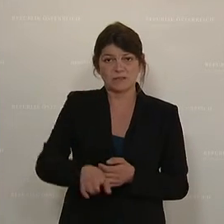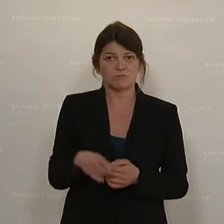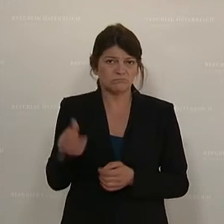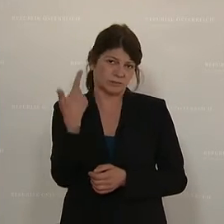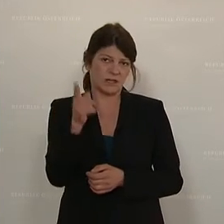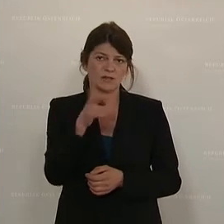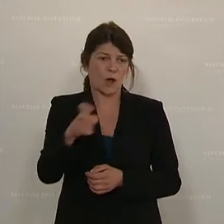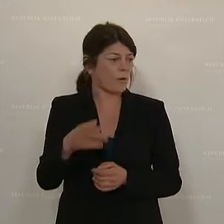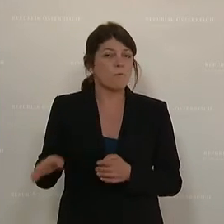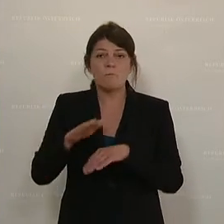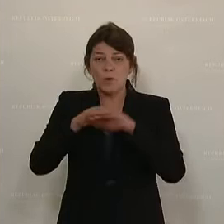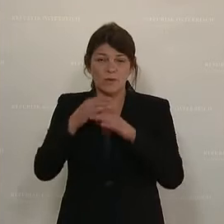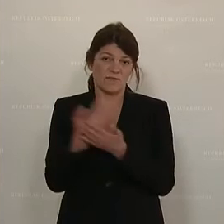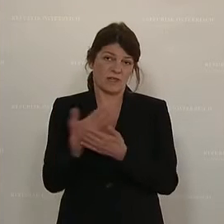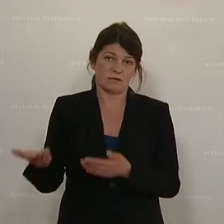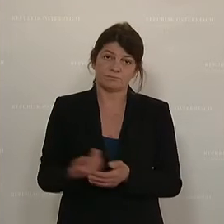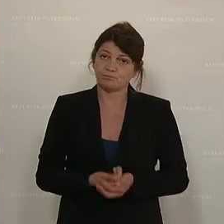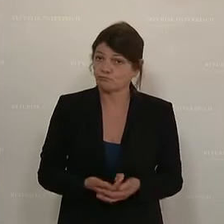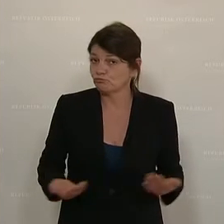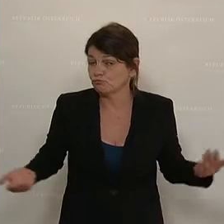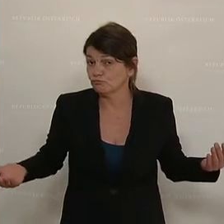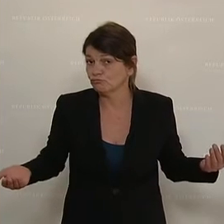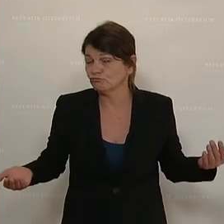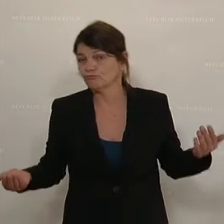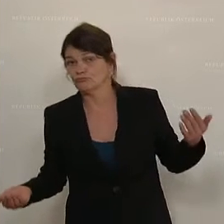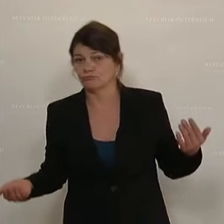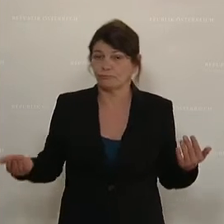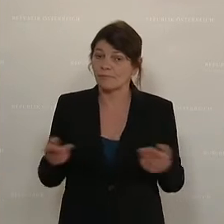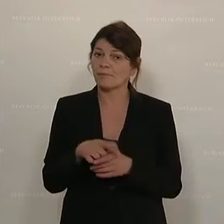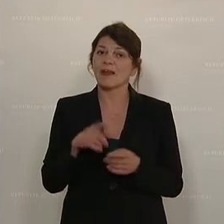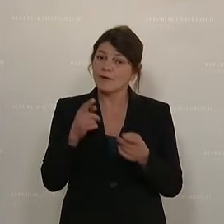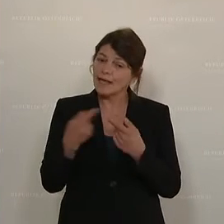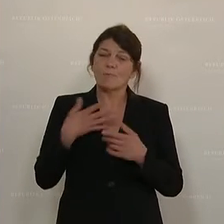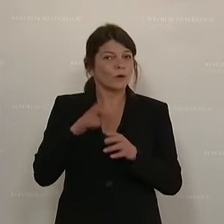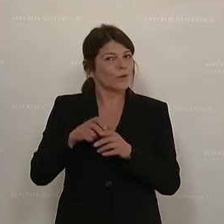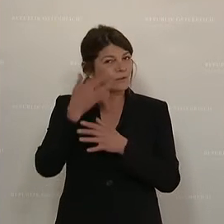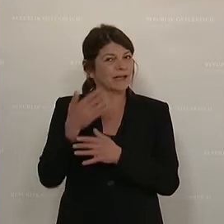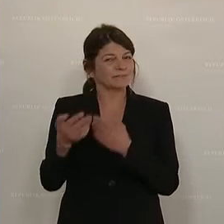2.000 Euro brutto mehr im Monat? Und zur Ergänzung bei 3.000 Euro.